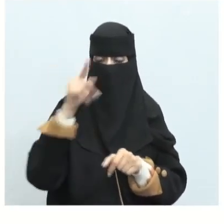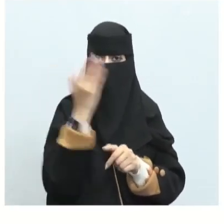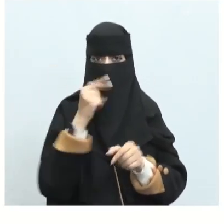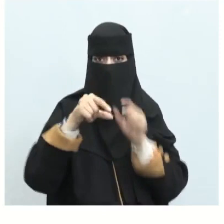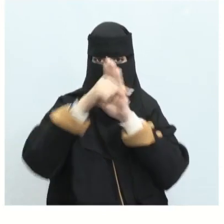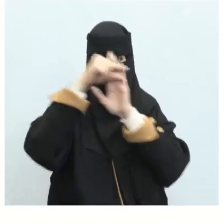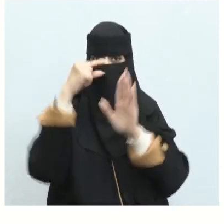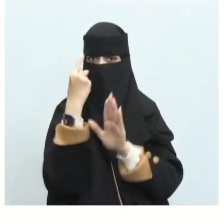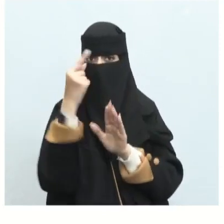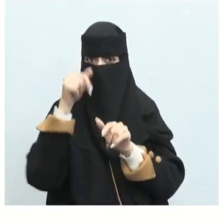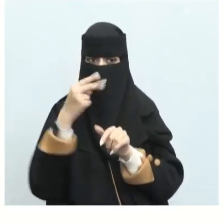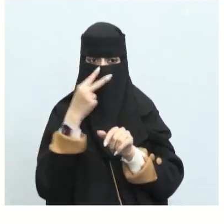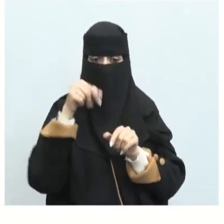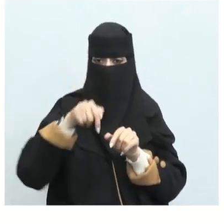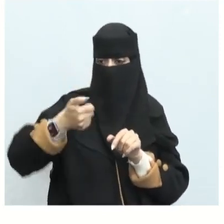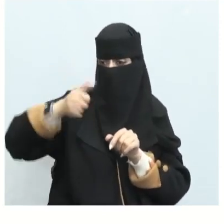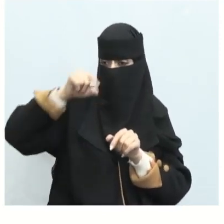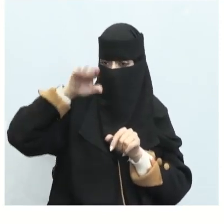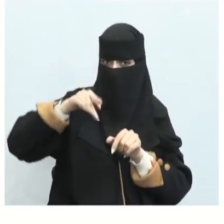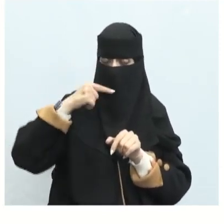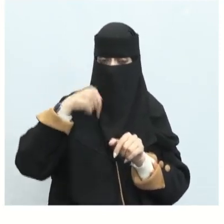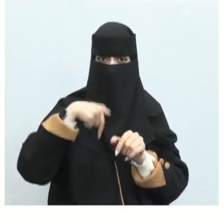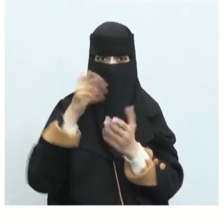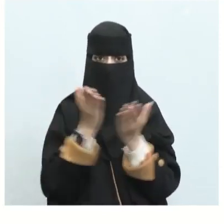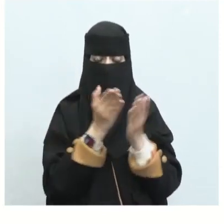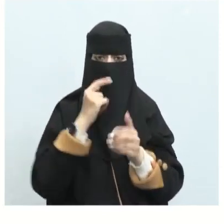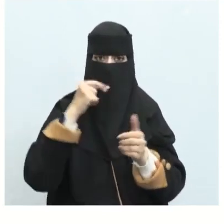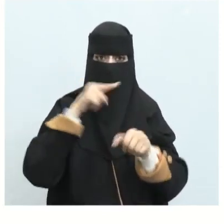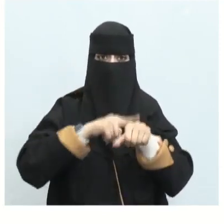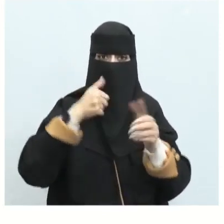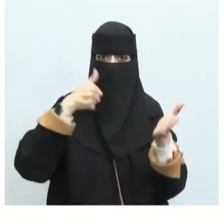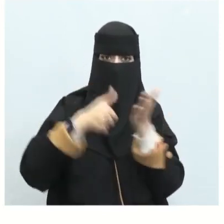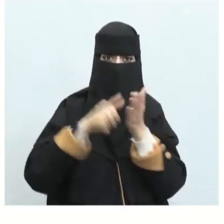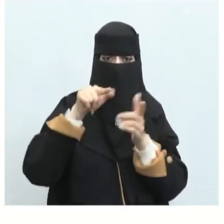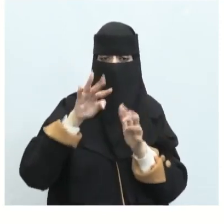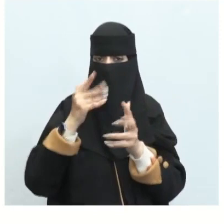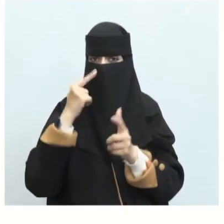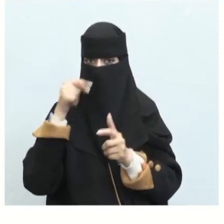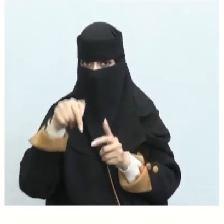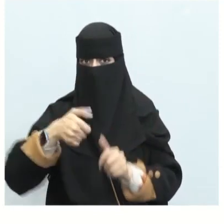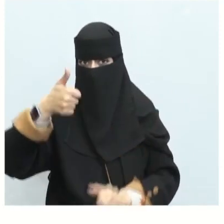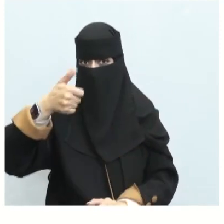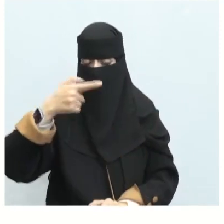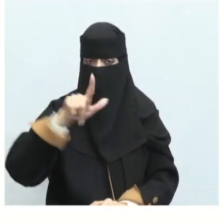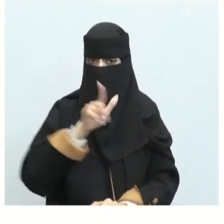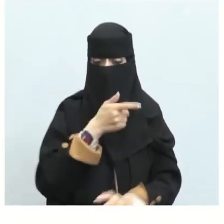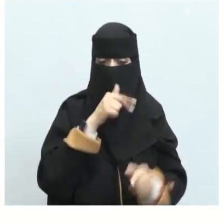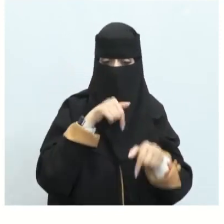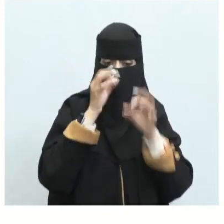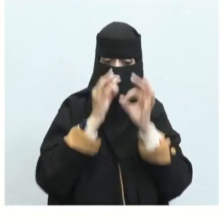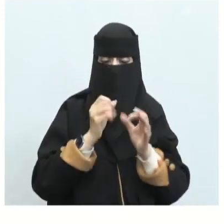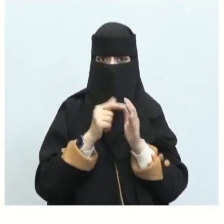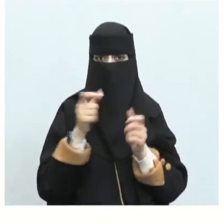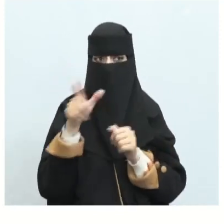موضوع واحد ويرى النقاد أن الشعر الجاهلي لم يتسم بذلك أبدي وجهة نظرك في مدى التزام الشعر الجاهلي أو عدم التزام بوحدة